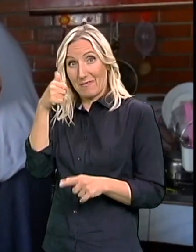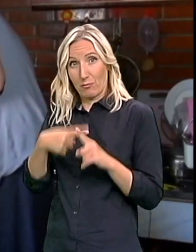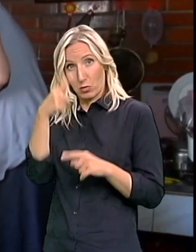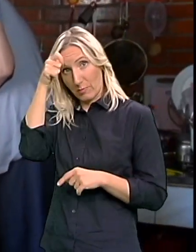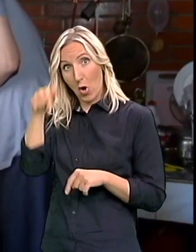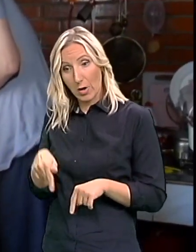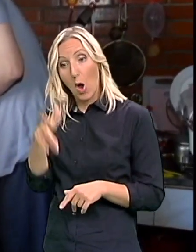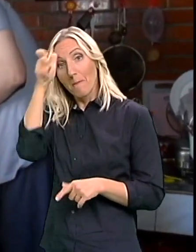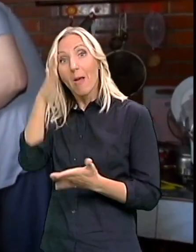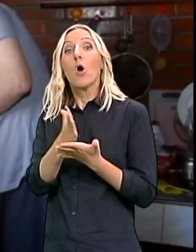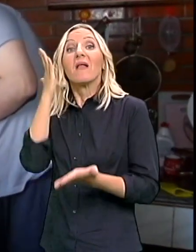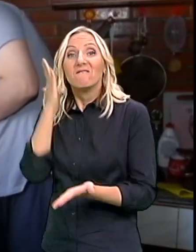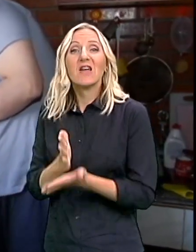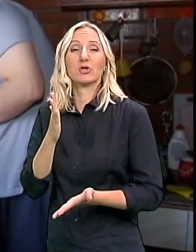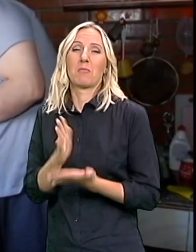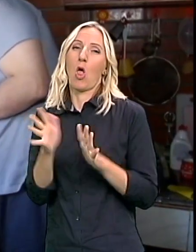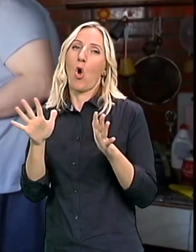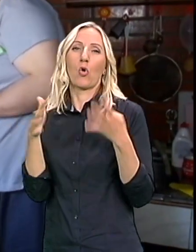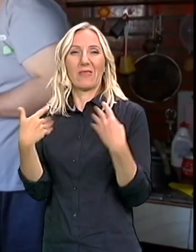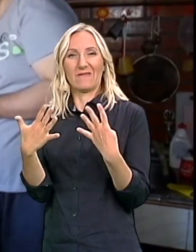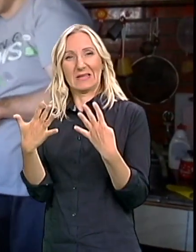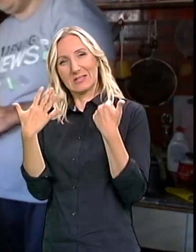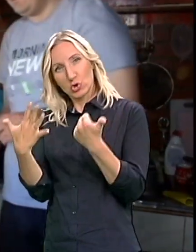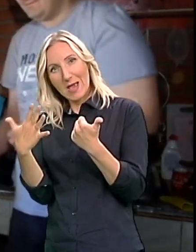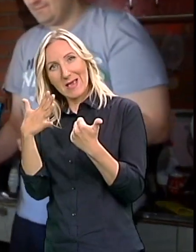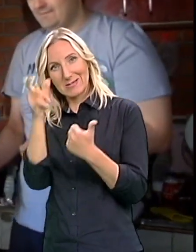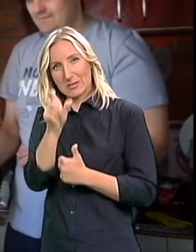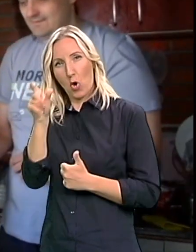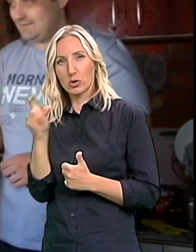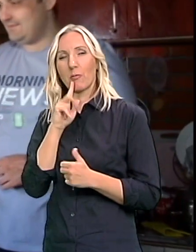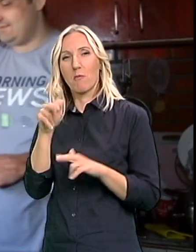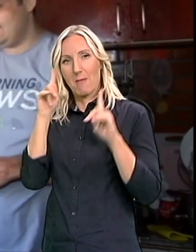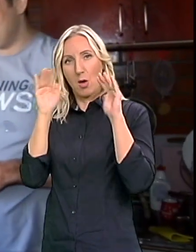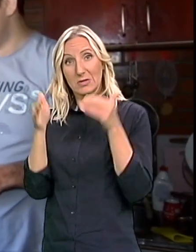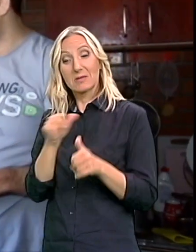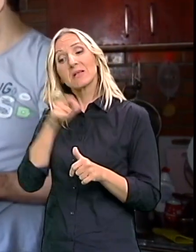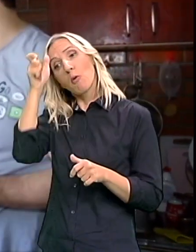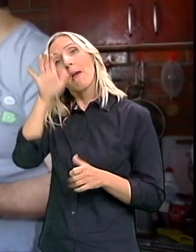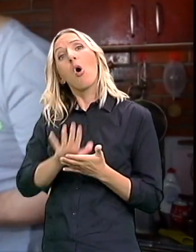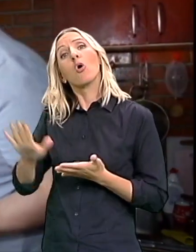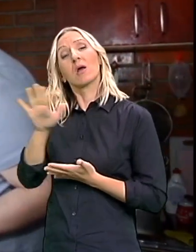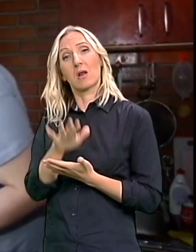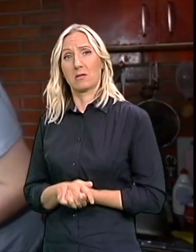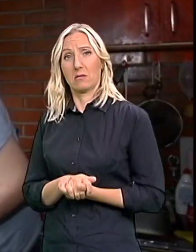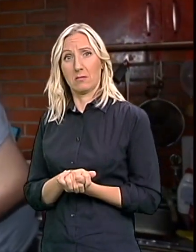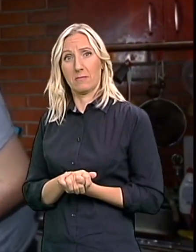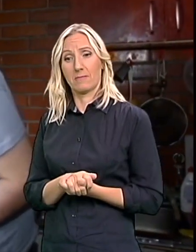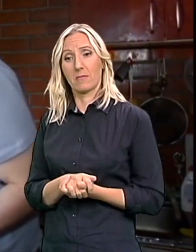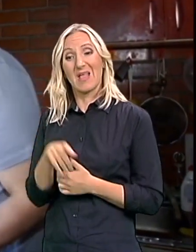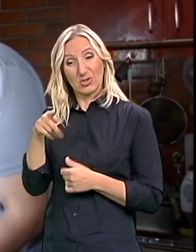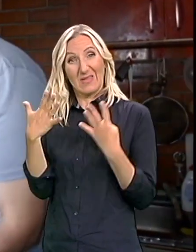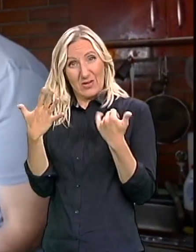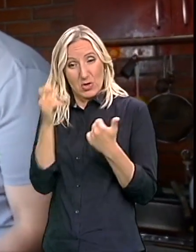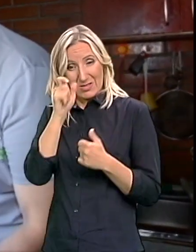Beogradu je već postojalo Oko 96 Znači samo u Beogradu One su bili kući